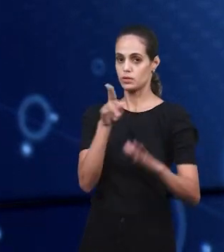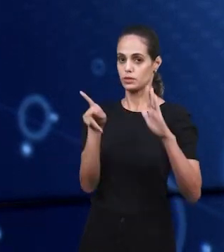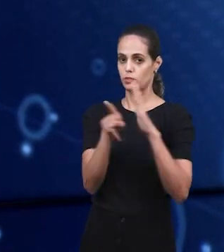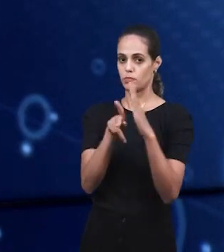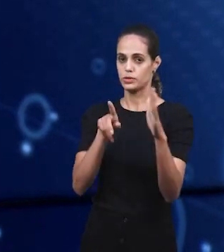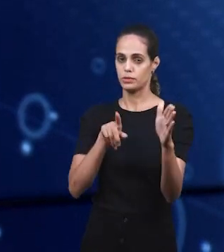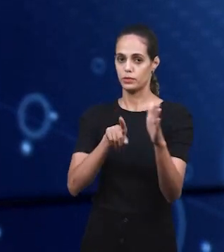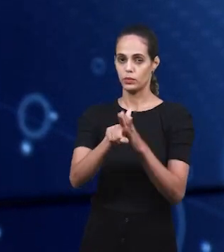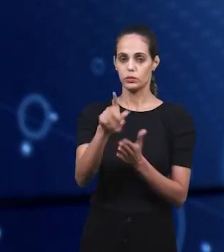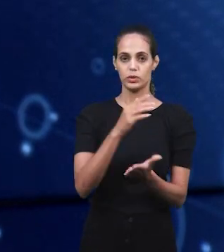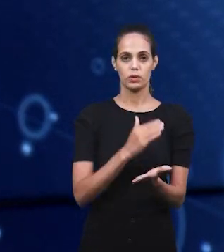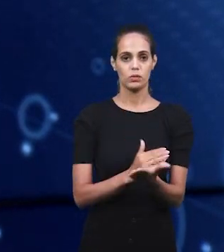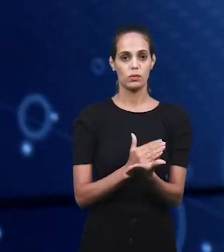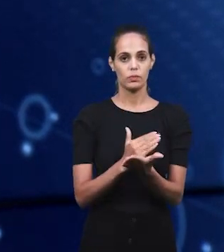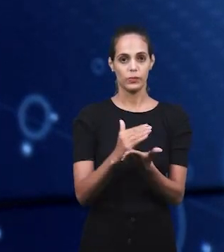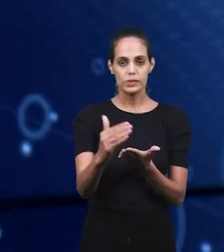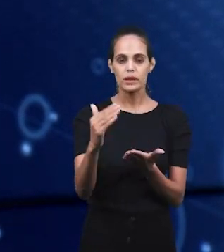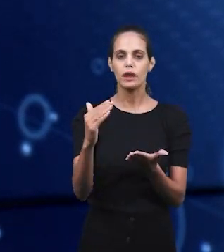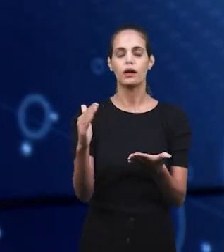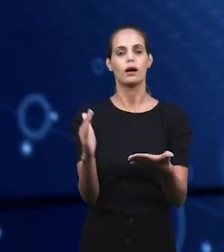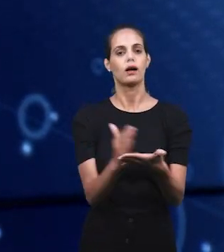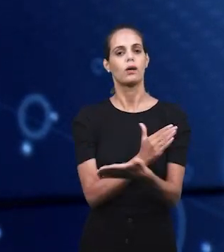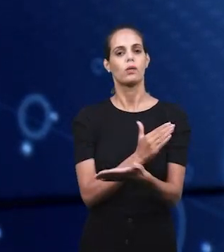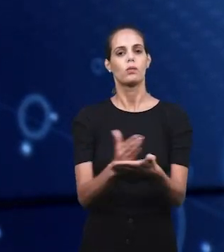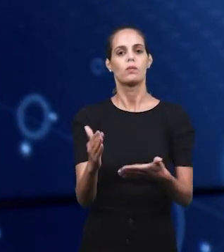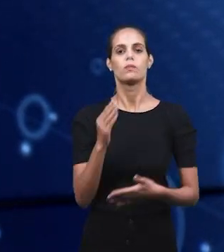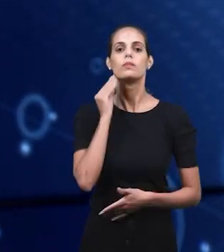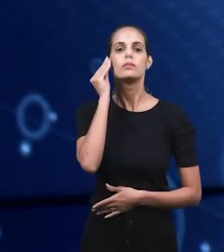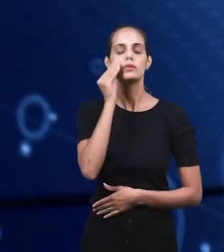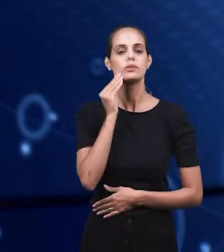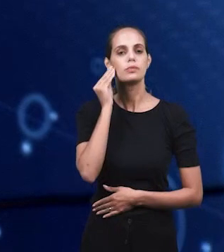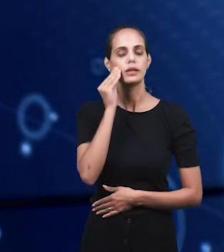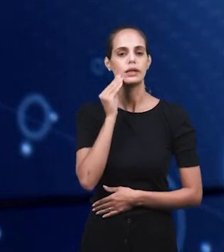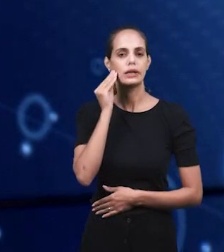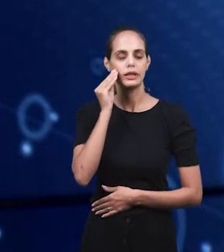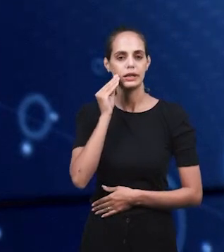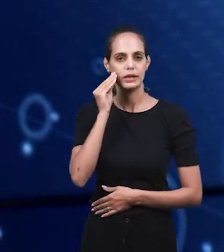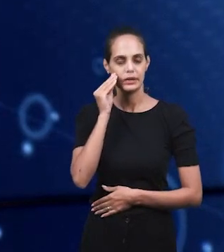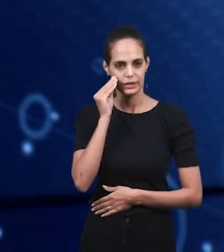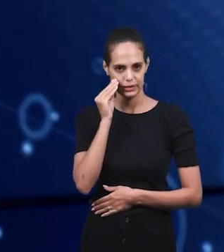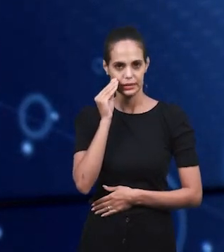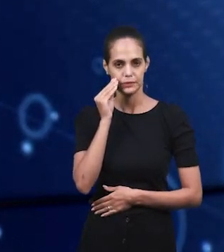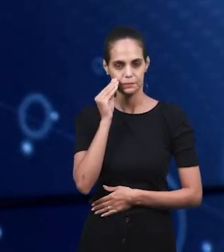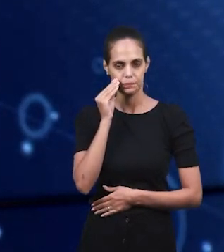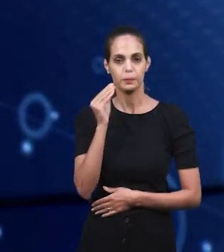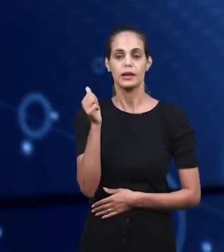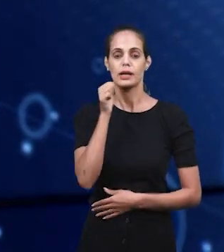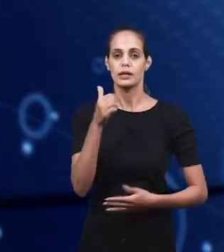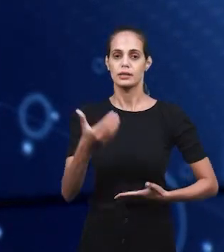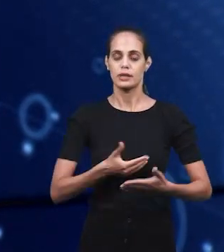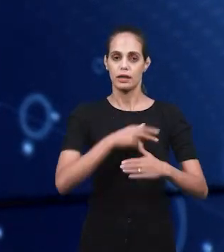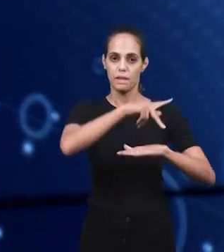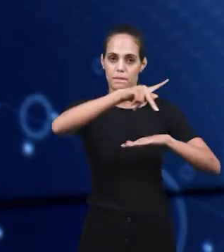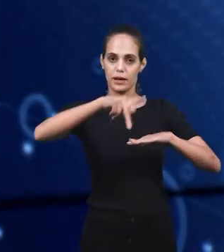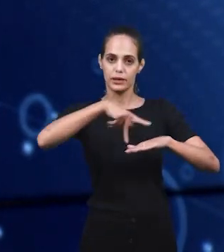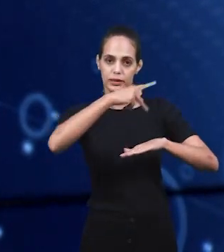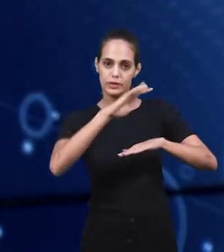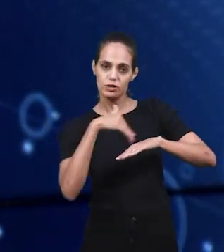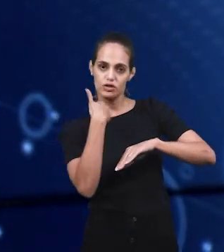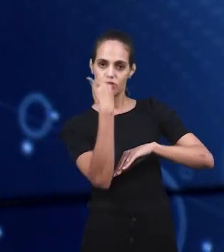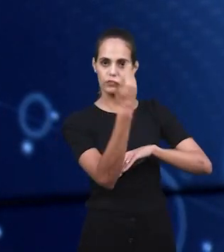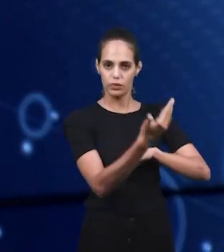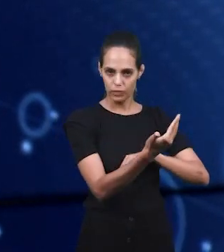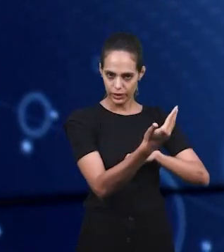вопросы. И мы поговорим сначала о наших сестрах за рубежом, а